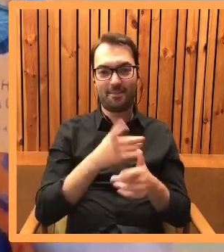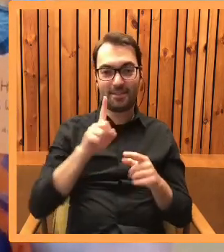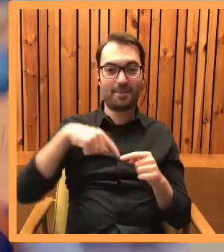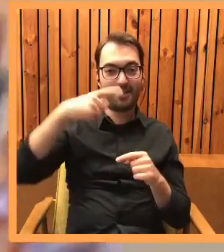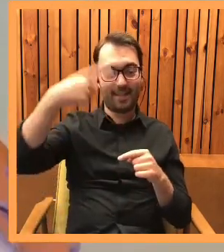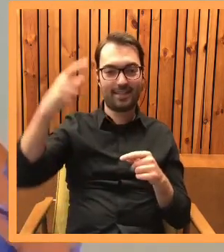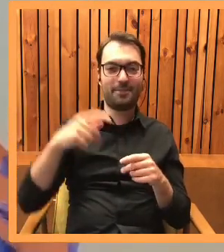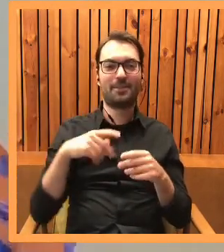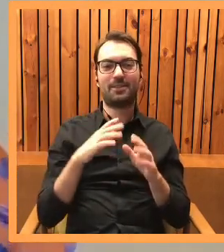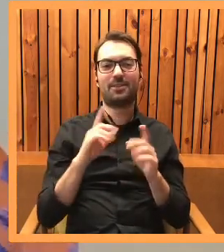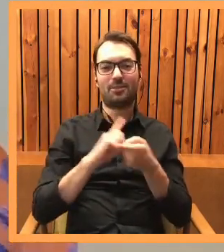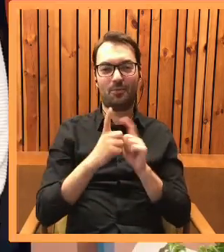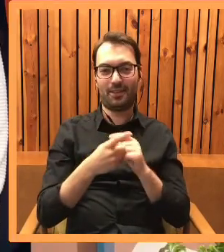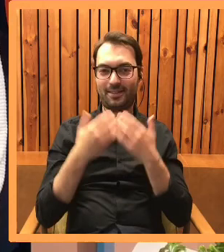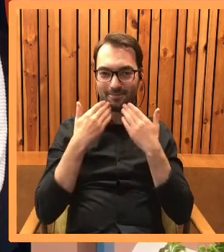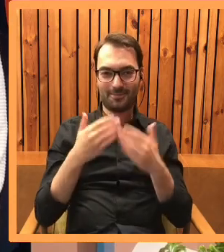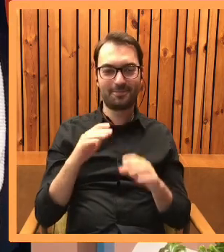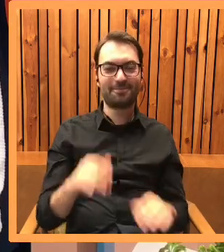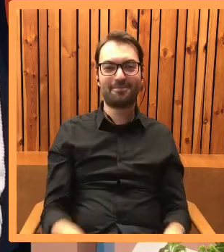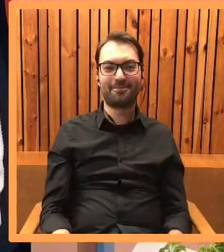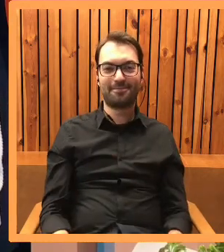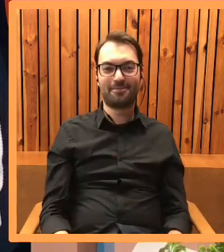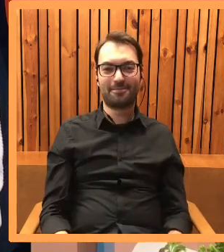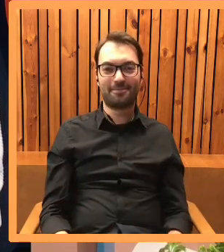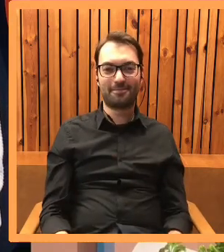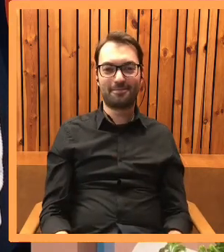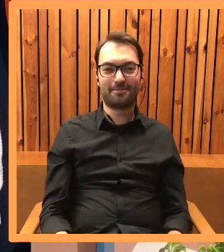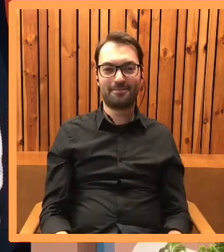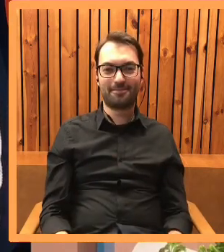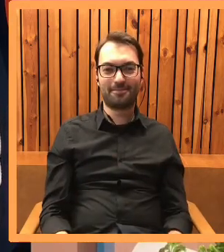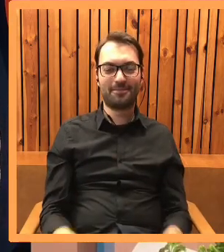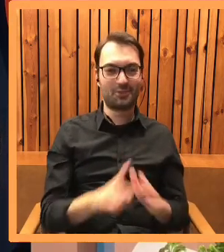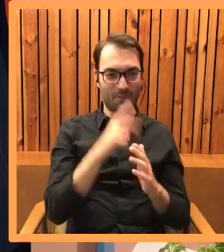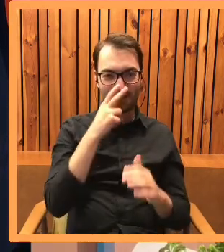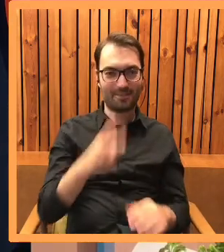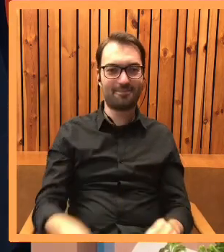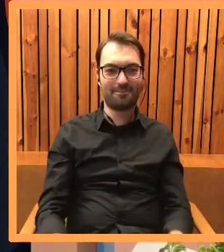kolejne premiery online. Do zobaczenia. Do zobaczenia.